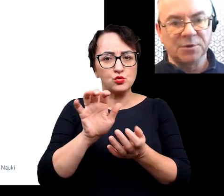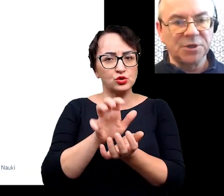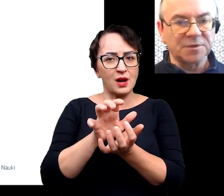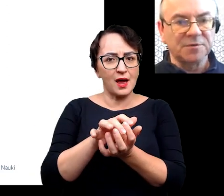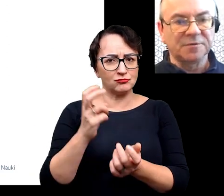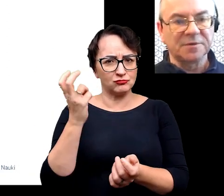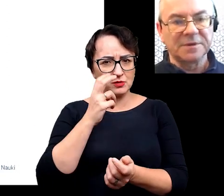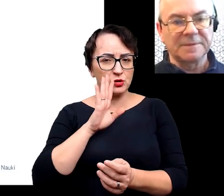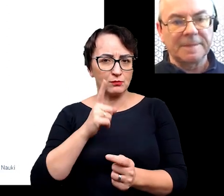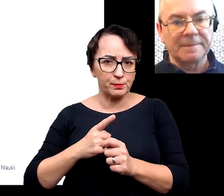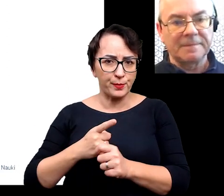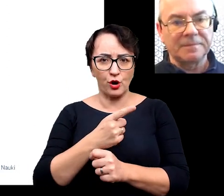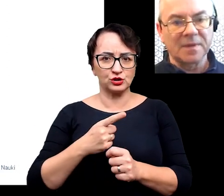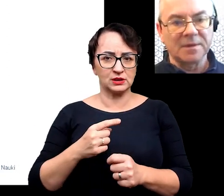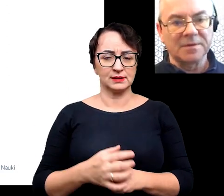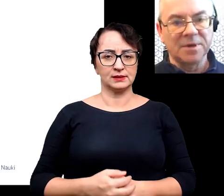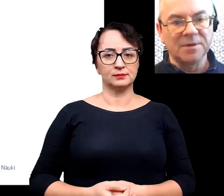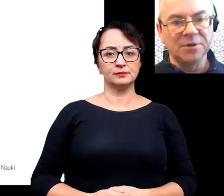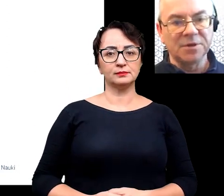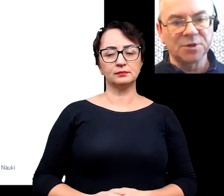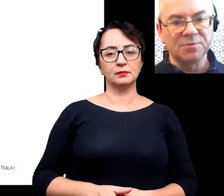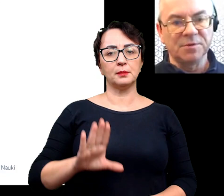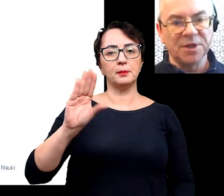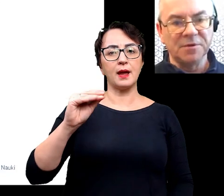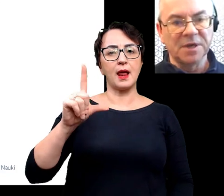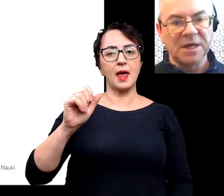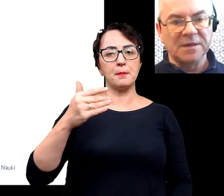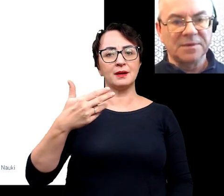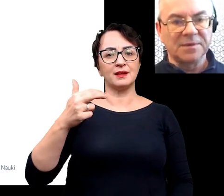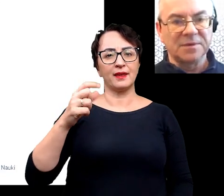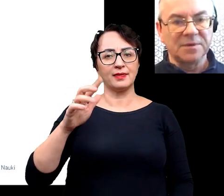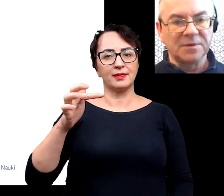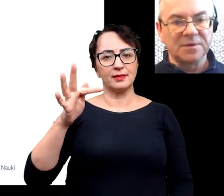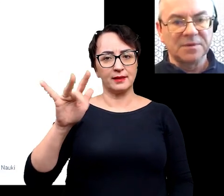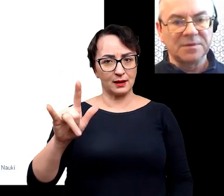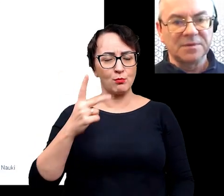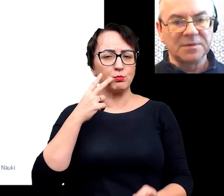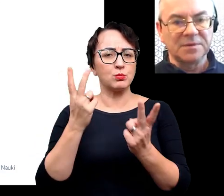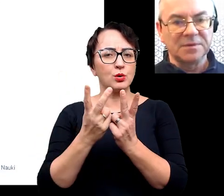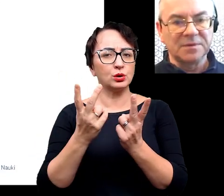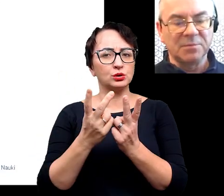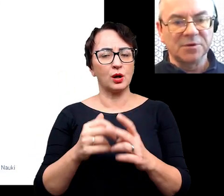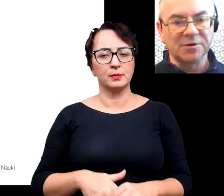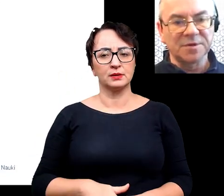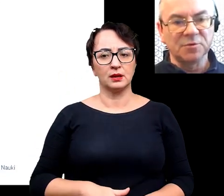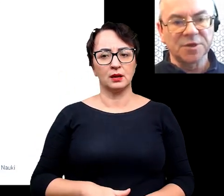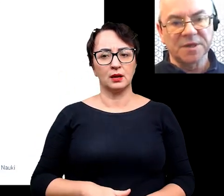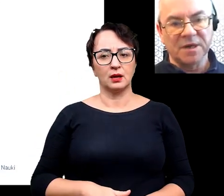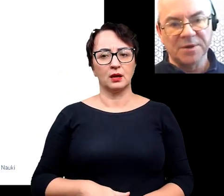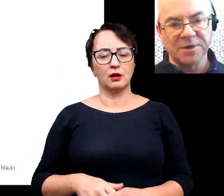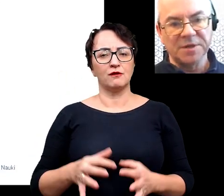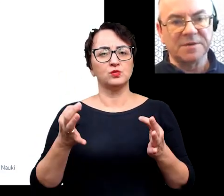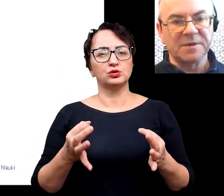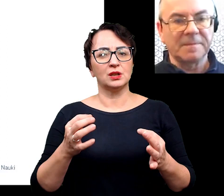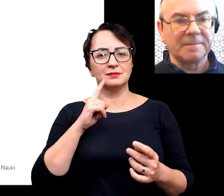takich pocisków. Belemnity przypominały pokrojem